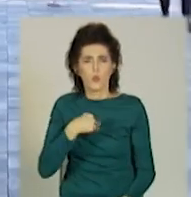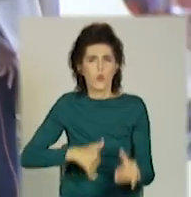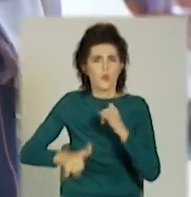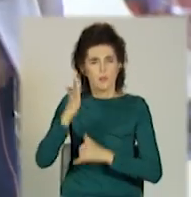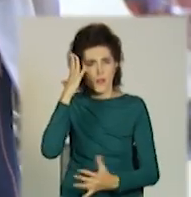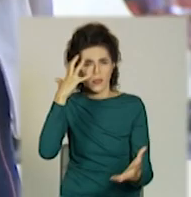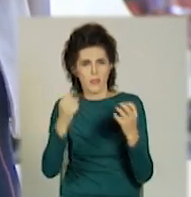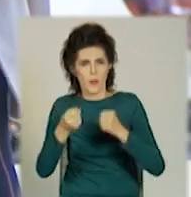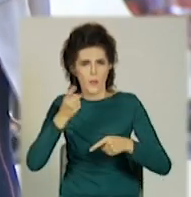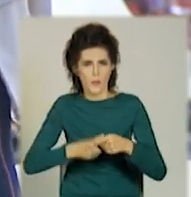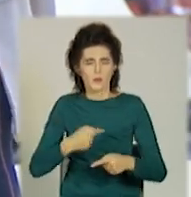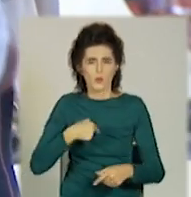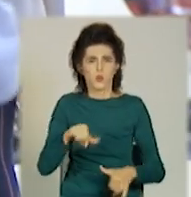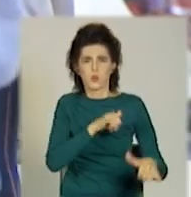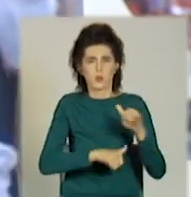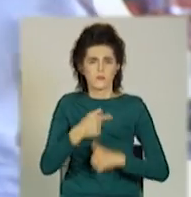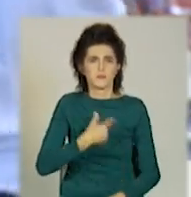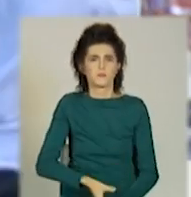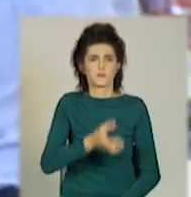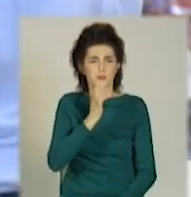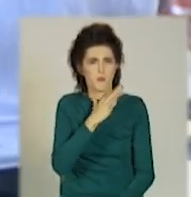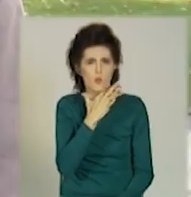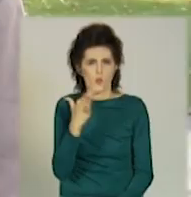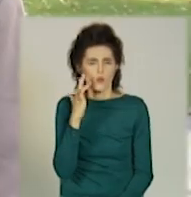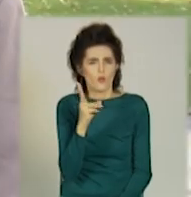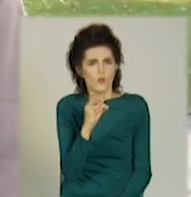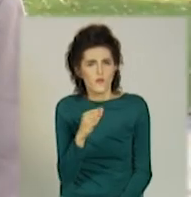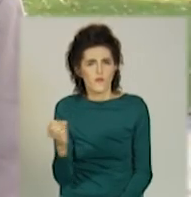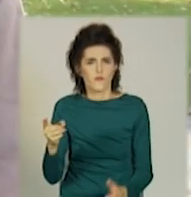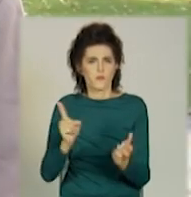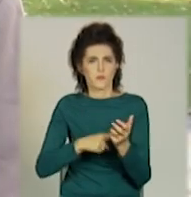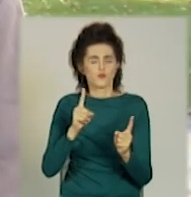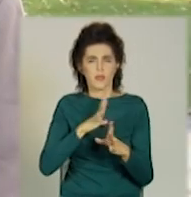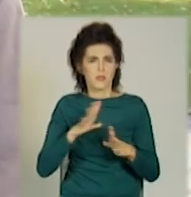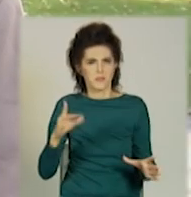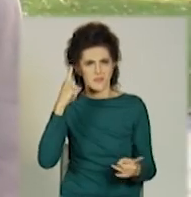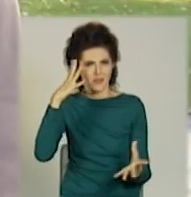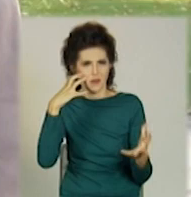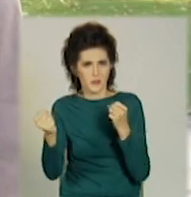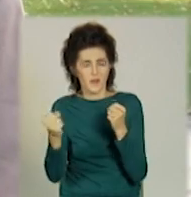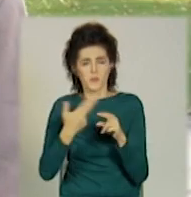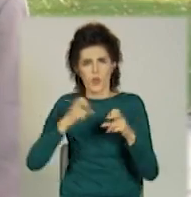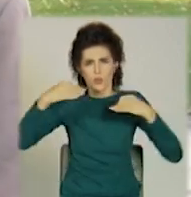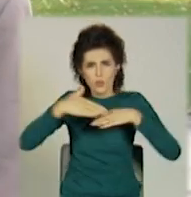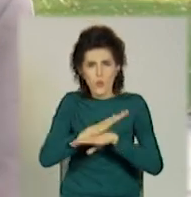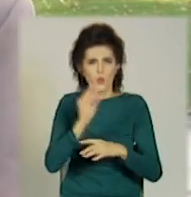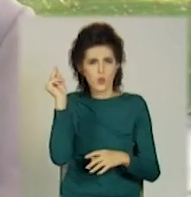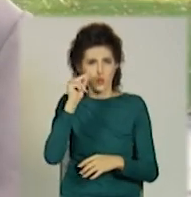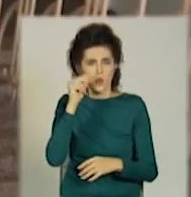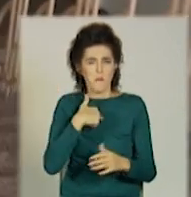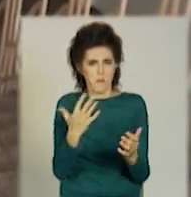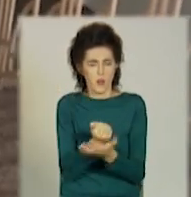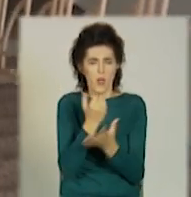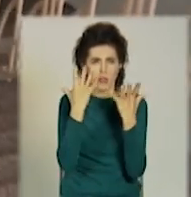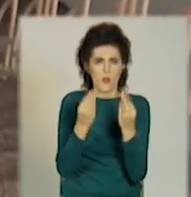шло кофе, я навіть пила таблетки кофеїна. В общем, не знаю, якось так виходить, що ночі вчитися виходить краще, ніж